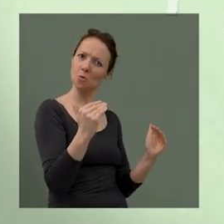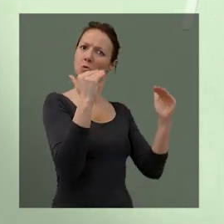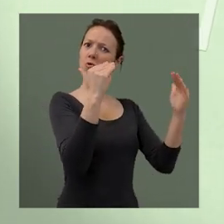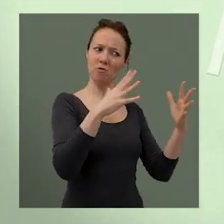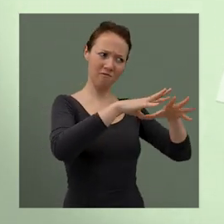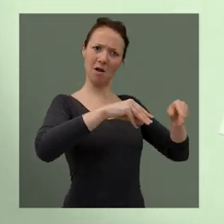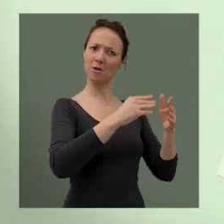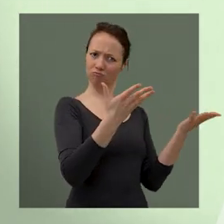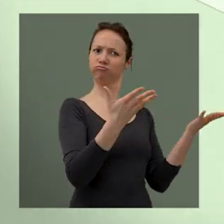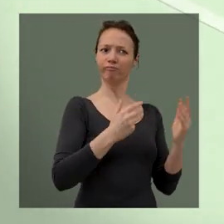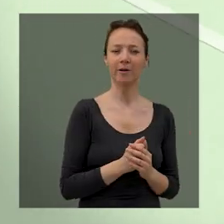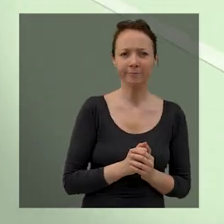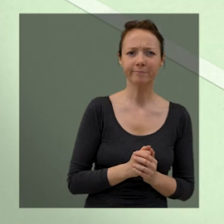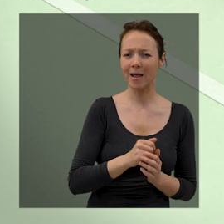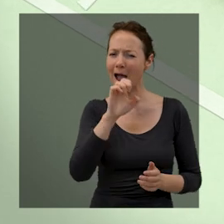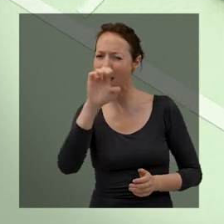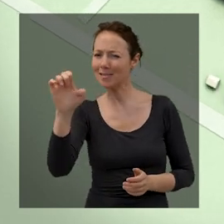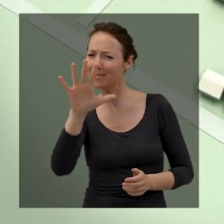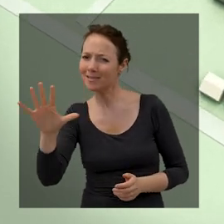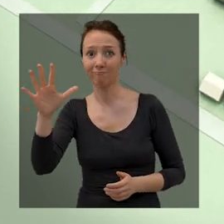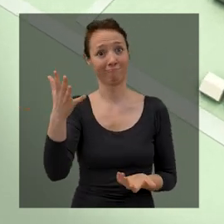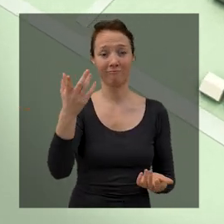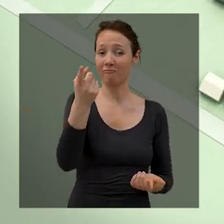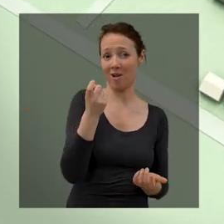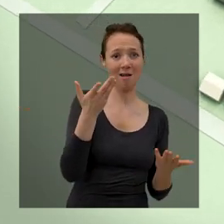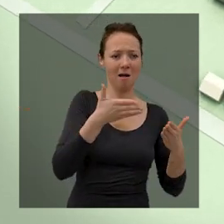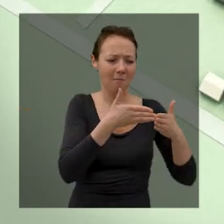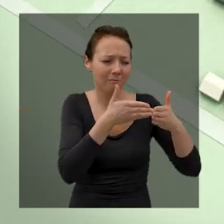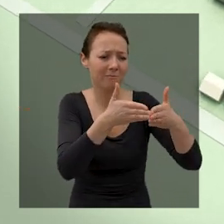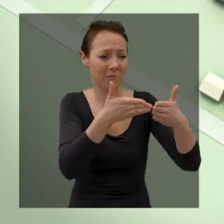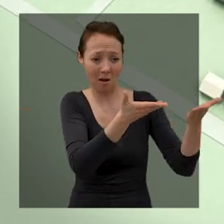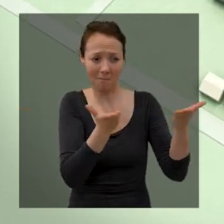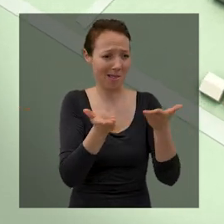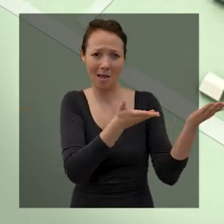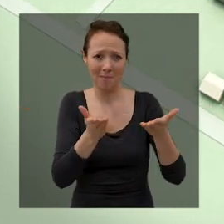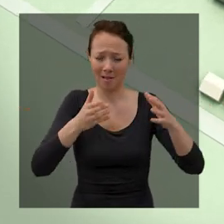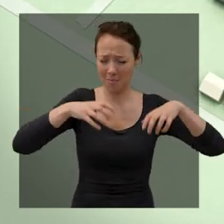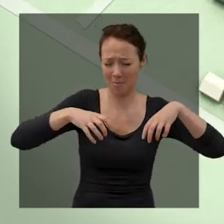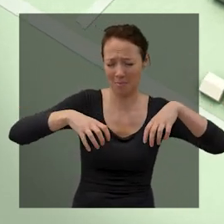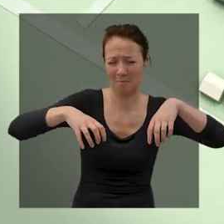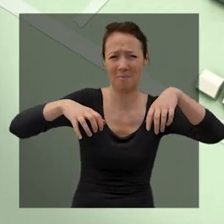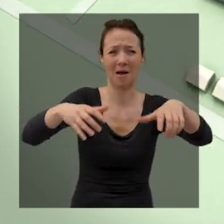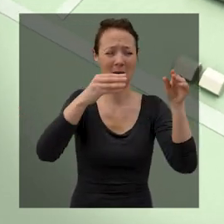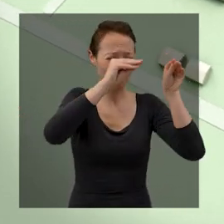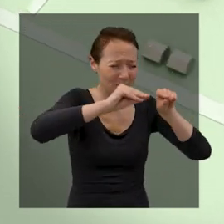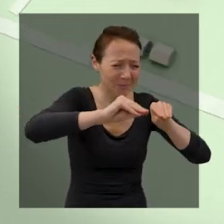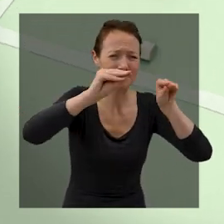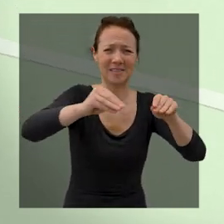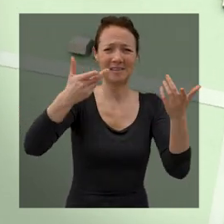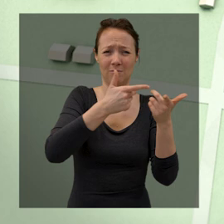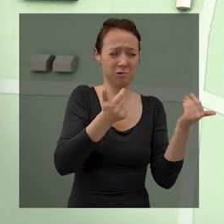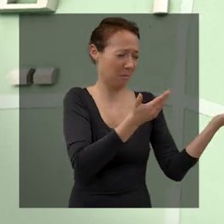distinguent des autres habitations de la ville, sans doute plus modestes. À l'est, c'est un quartier portuaire qui se développe.